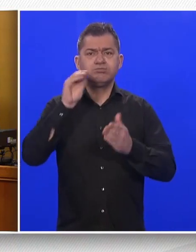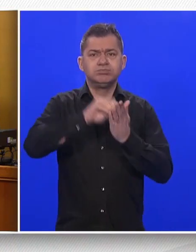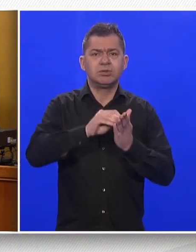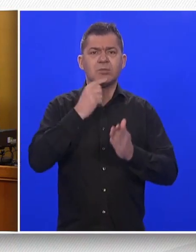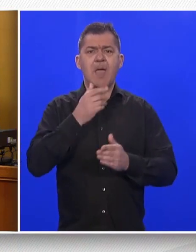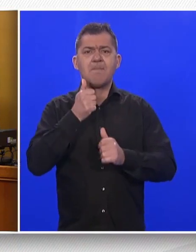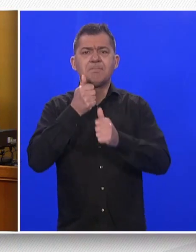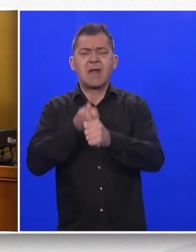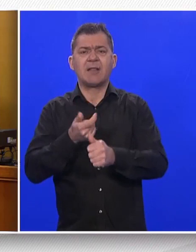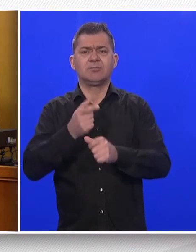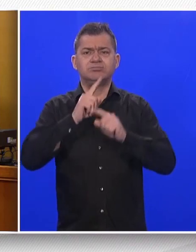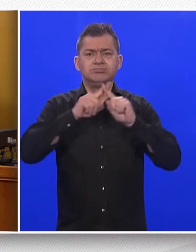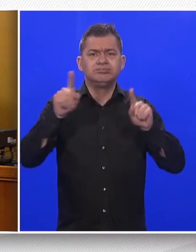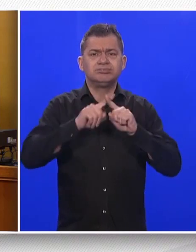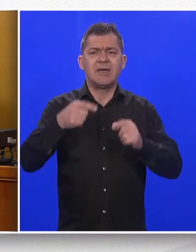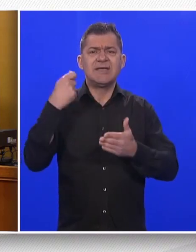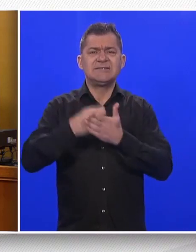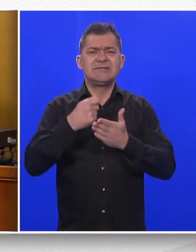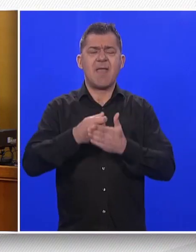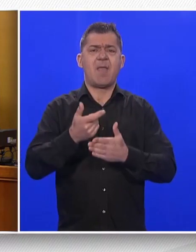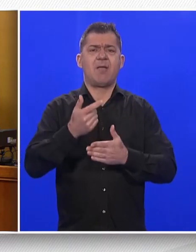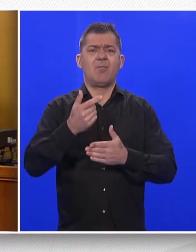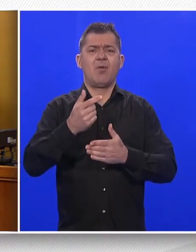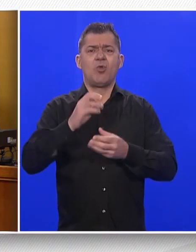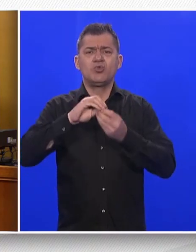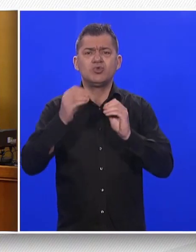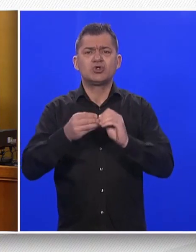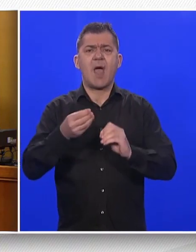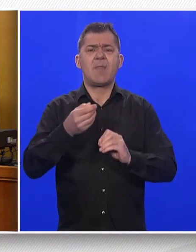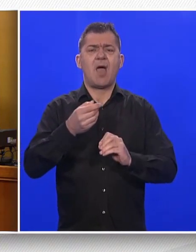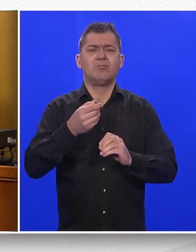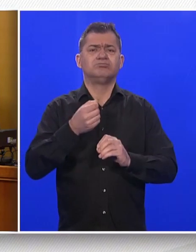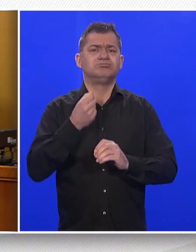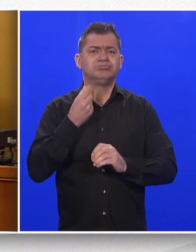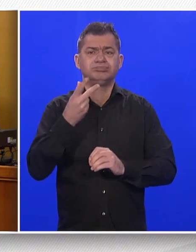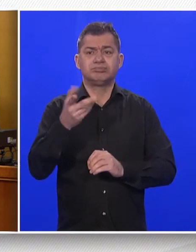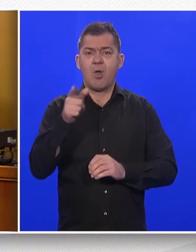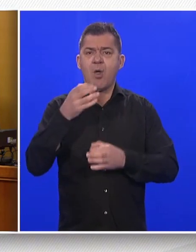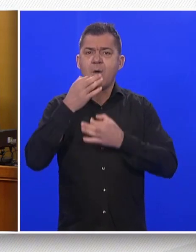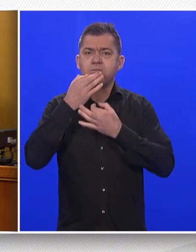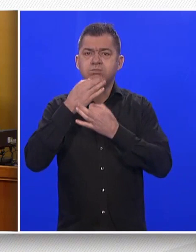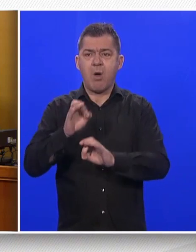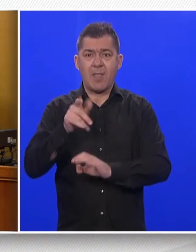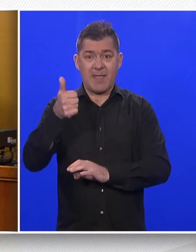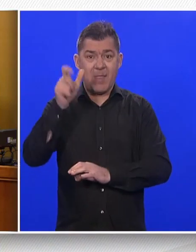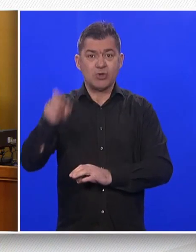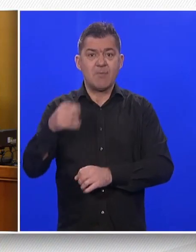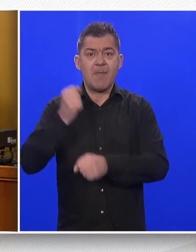pratiti fluktuacije njihove cijene ili cijene u različitim trgovačkim lancima, dakle puno je funkcionalnije od onoga što nam je